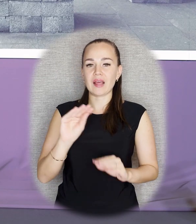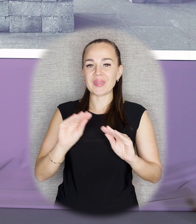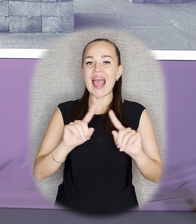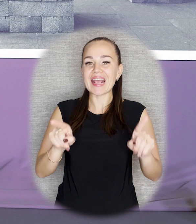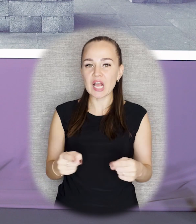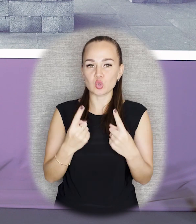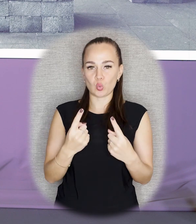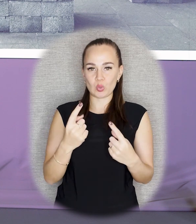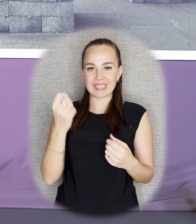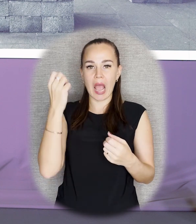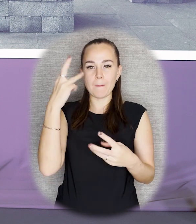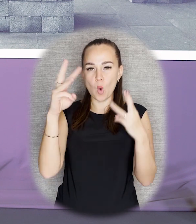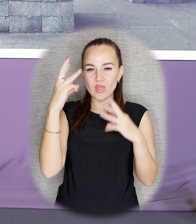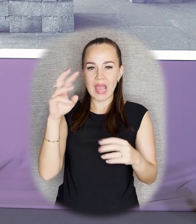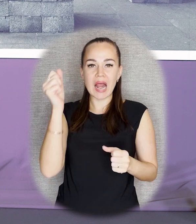памятников,